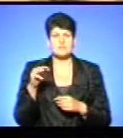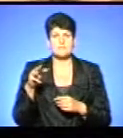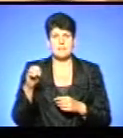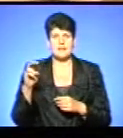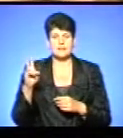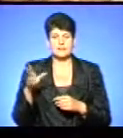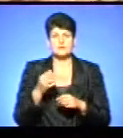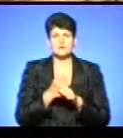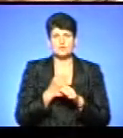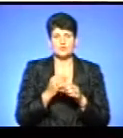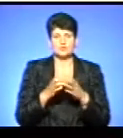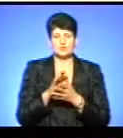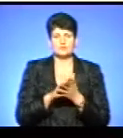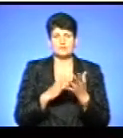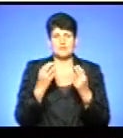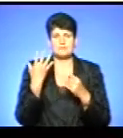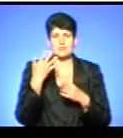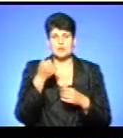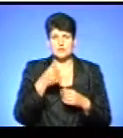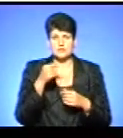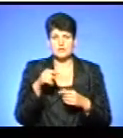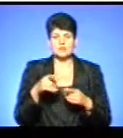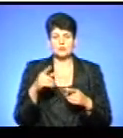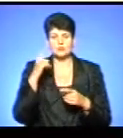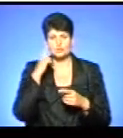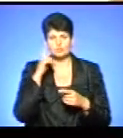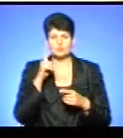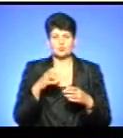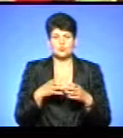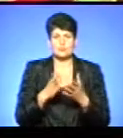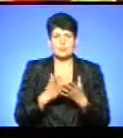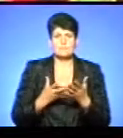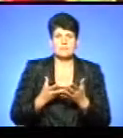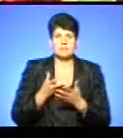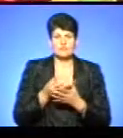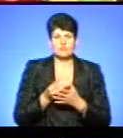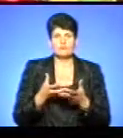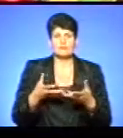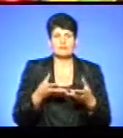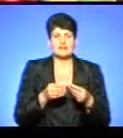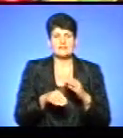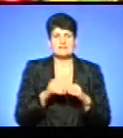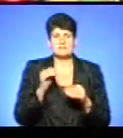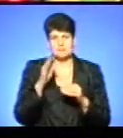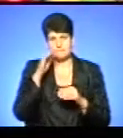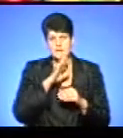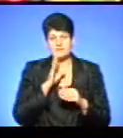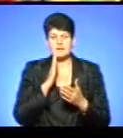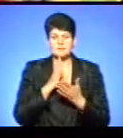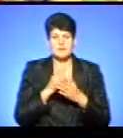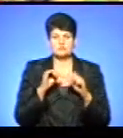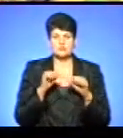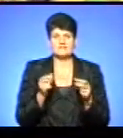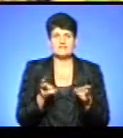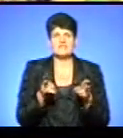групі продовженого дня 5 років. На її думку, те, що група з цього року стає платною, пливає на вибір батьків, які мають можливість